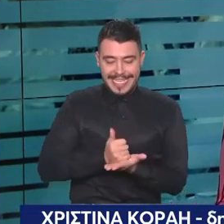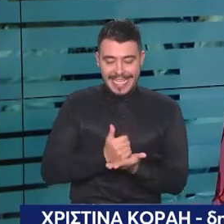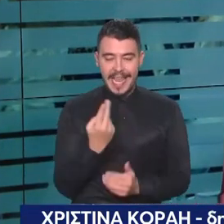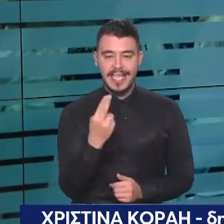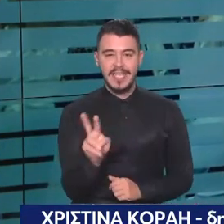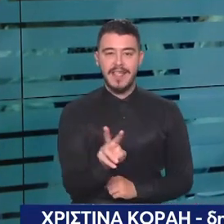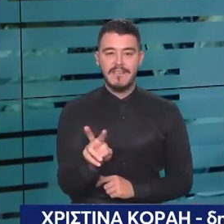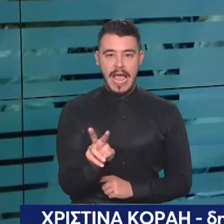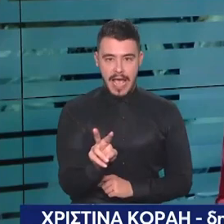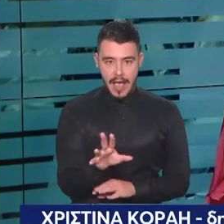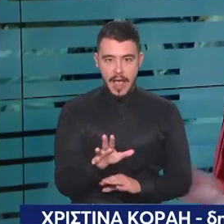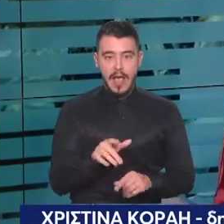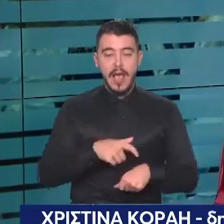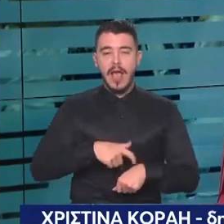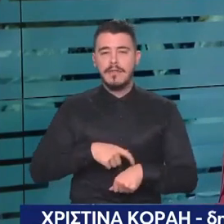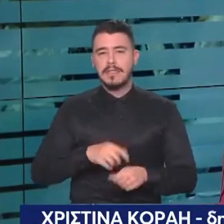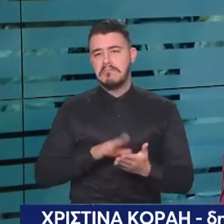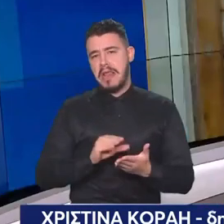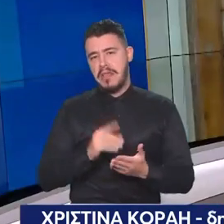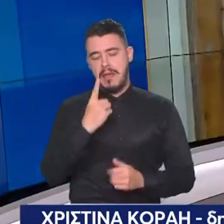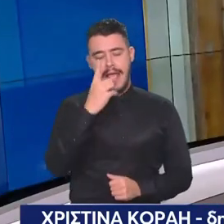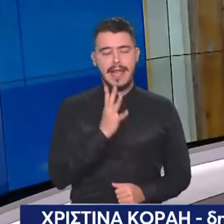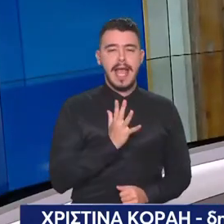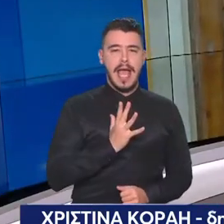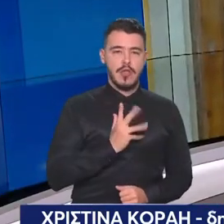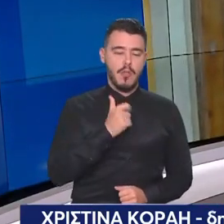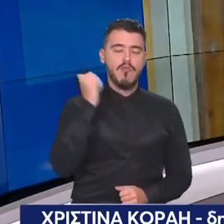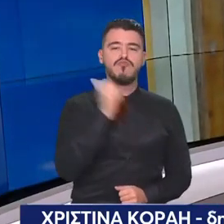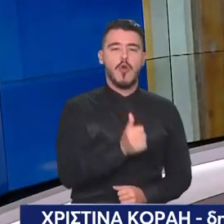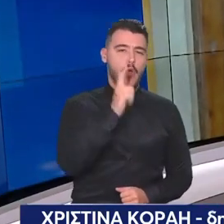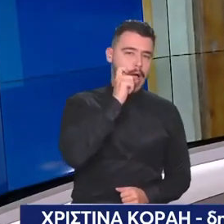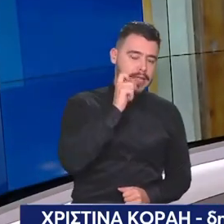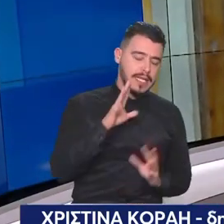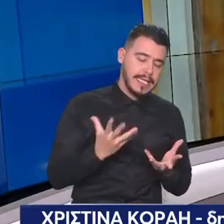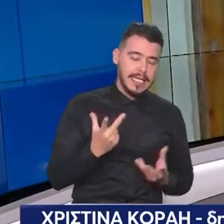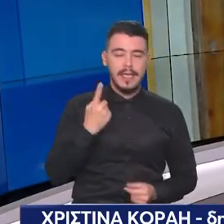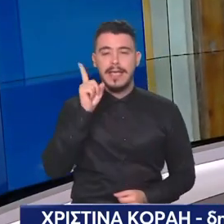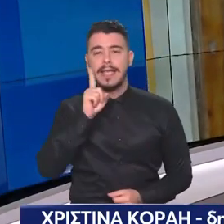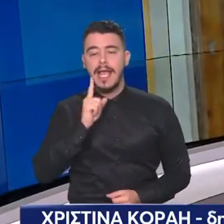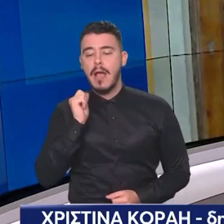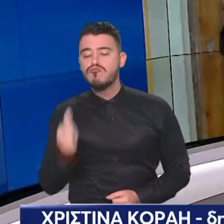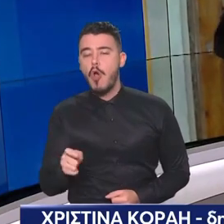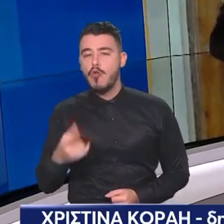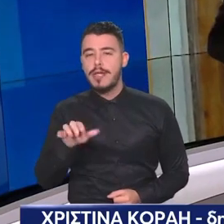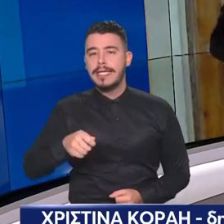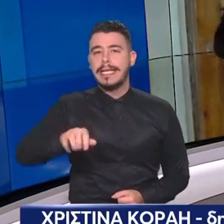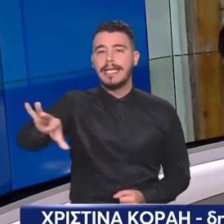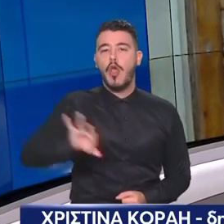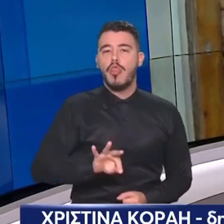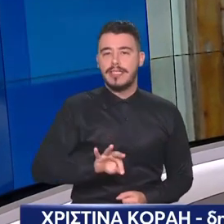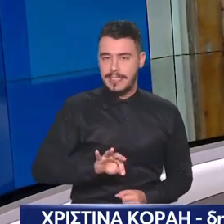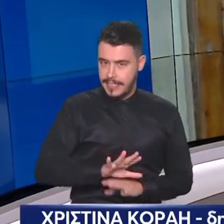υιοθετήσει ένα παιδί μόνος του ένας άντρας και μόνη της μια γυναίκα χωρίς τον ή την